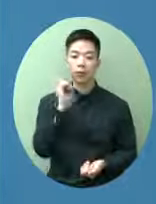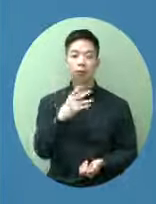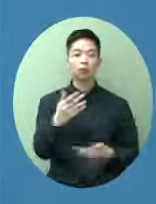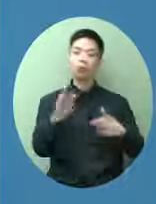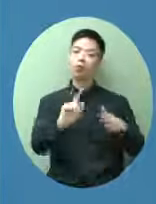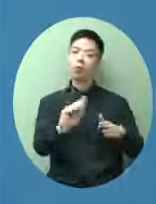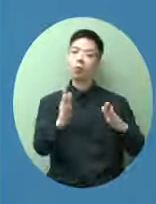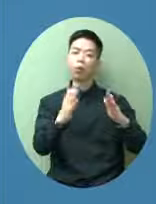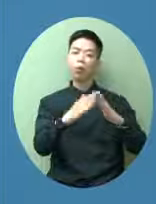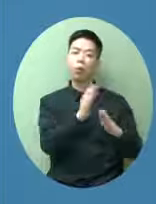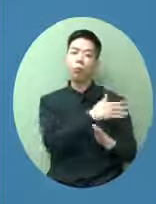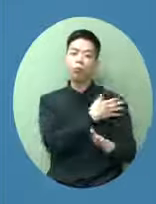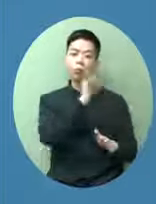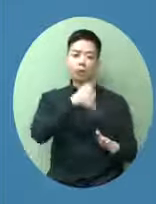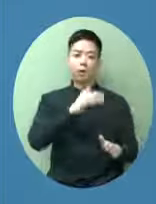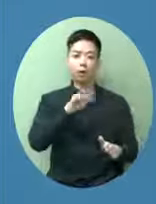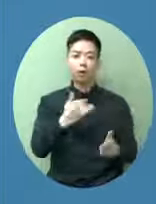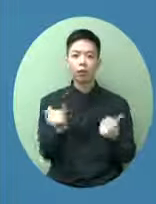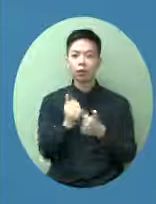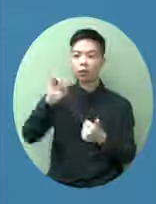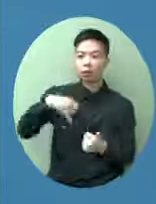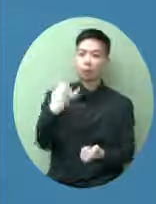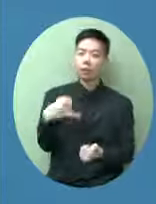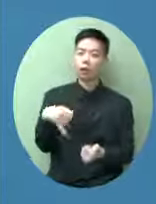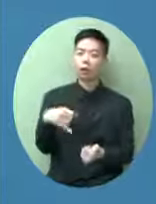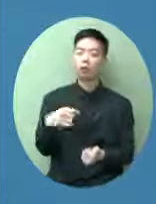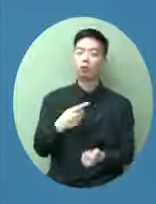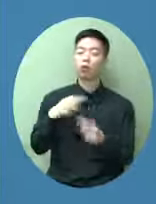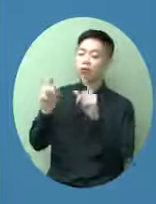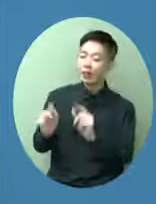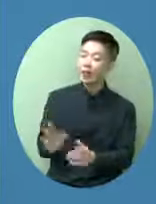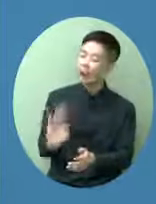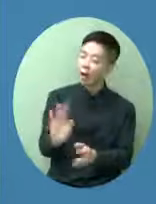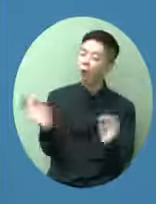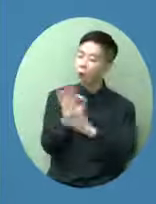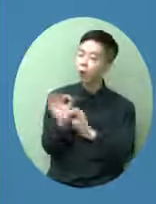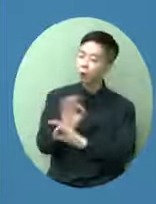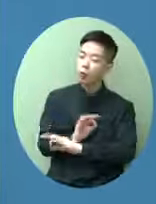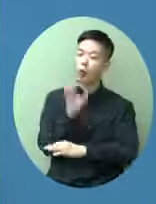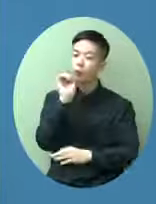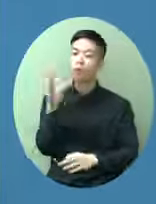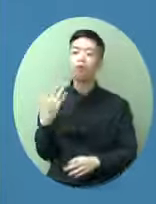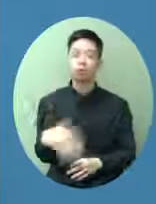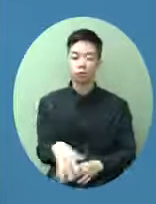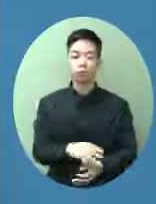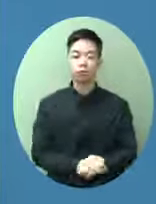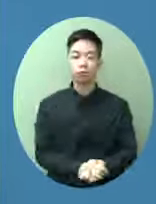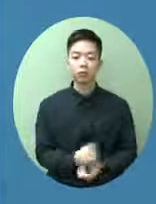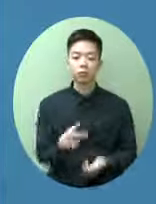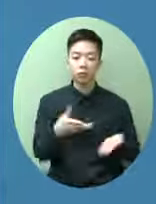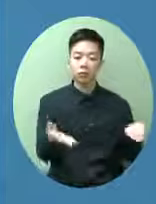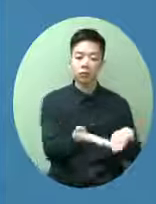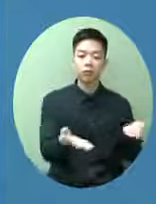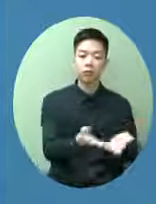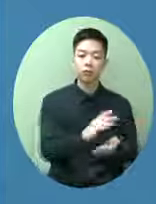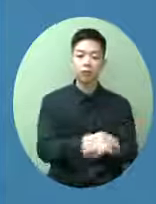其他人學生不能來諸如此類那我就解釋了不是另外也鼓勵他們這個認可